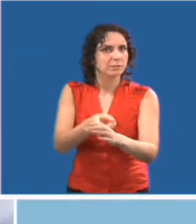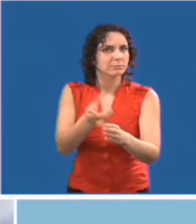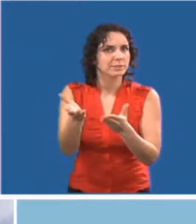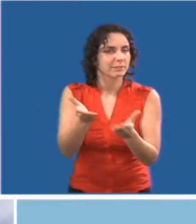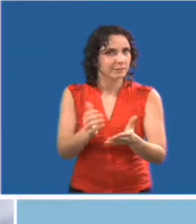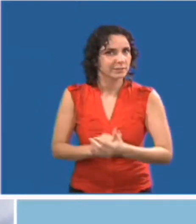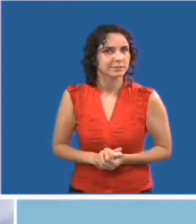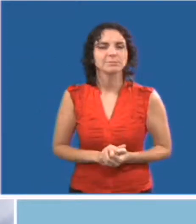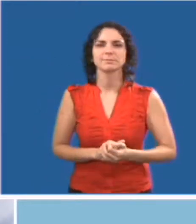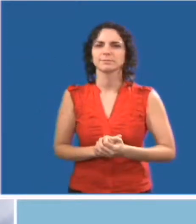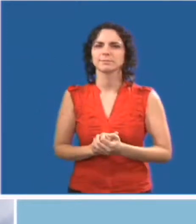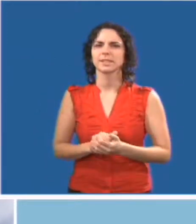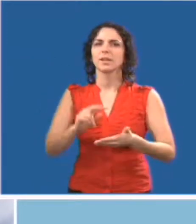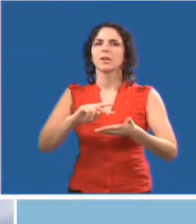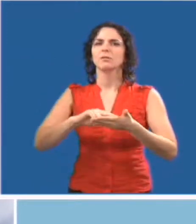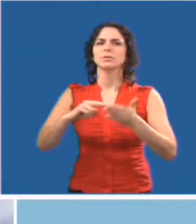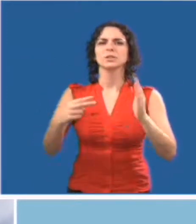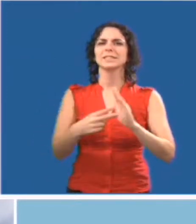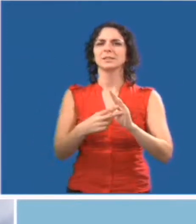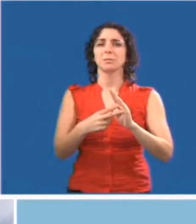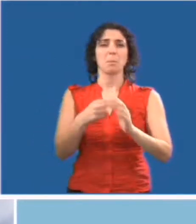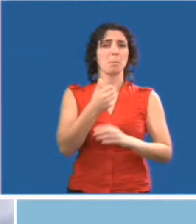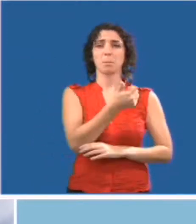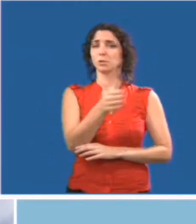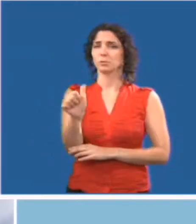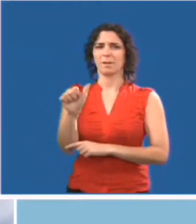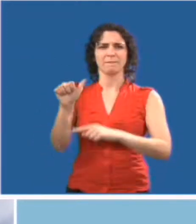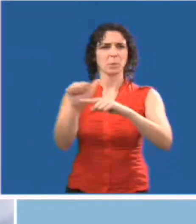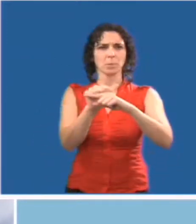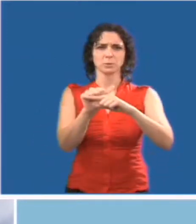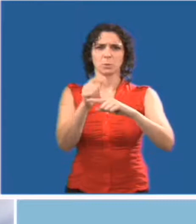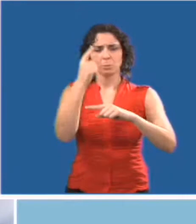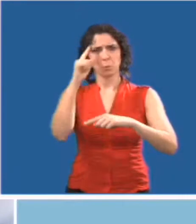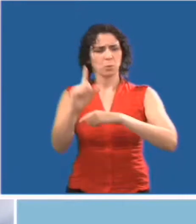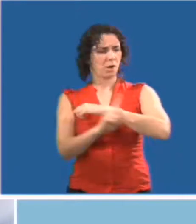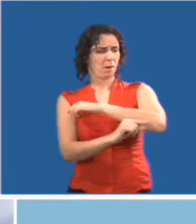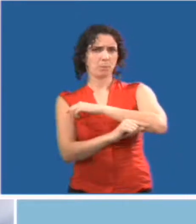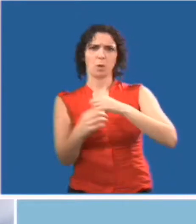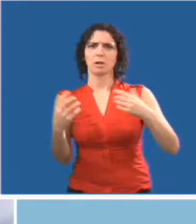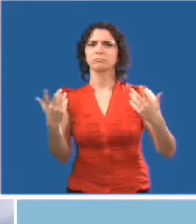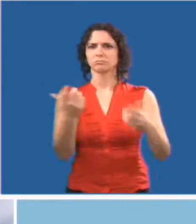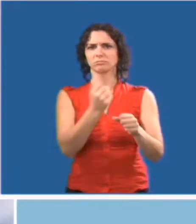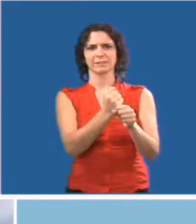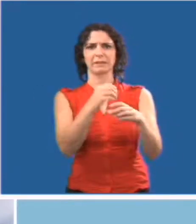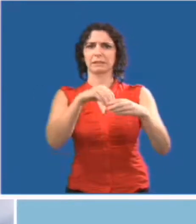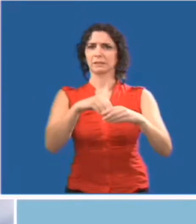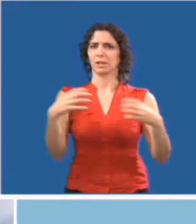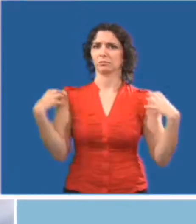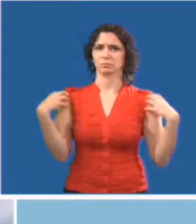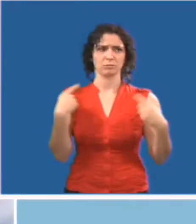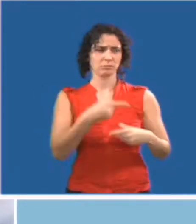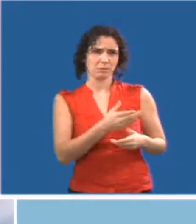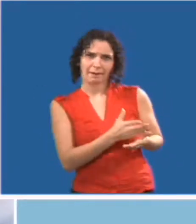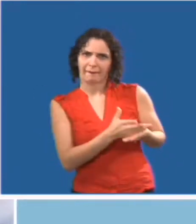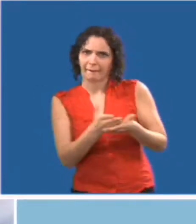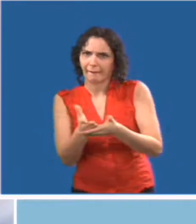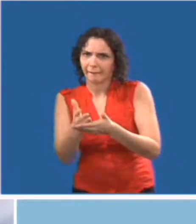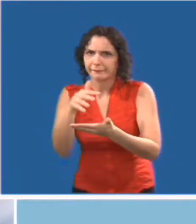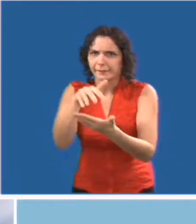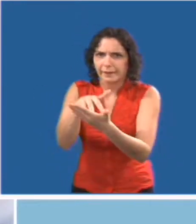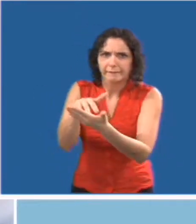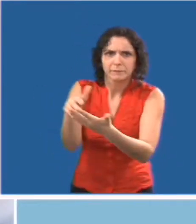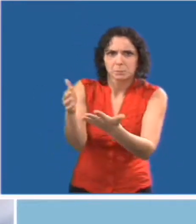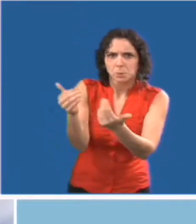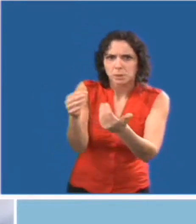la norme pour les services à la clientèle nous demande de former les membres du conseil scolaire qui pourraient